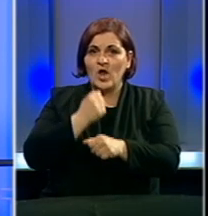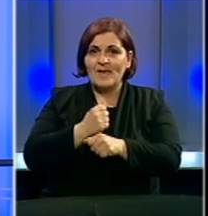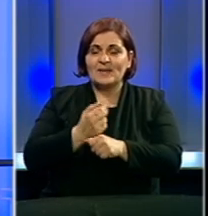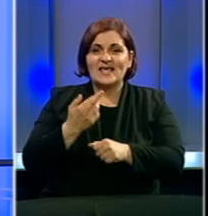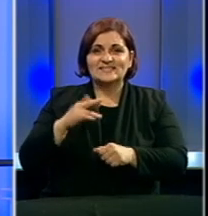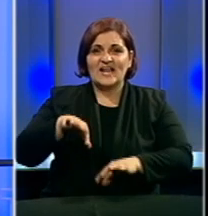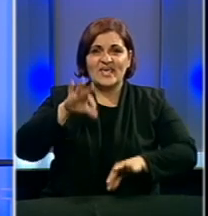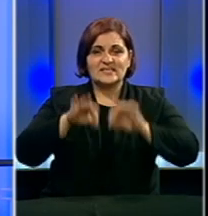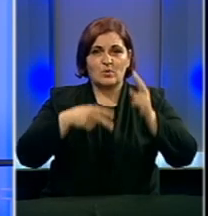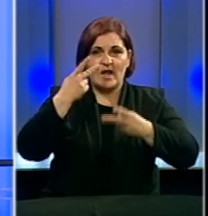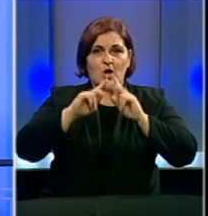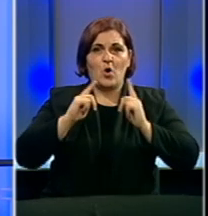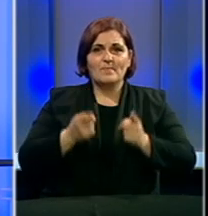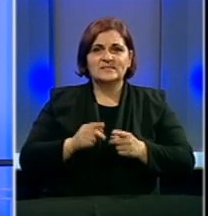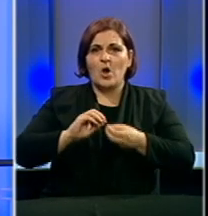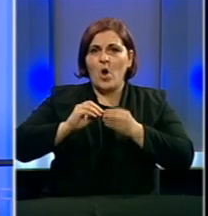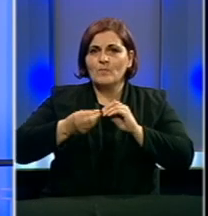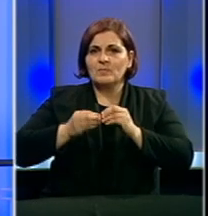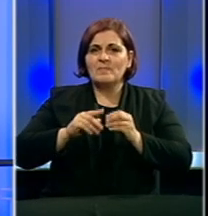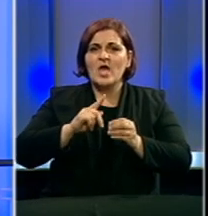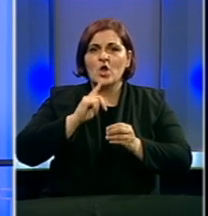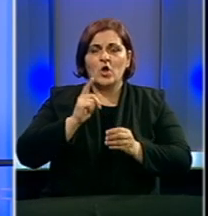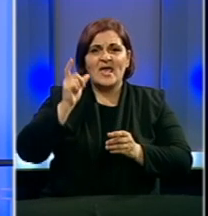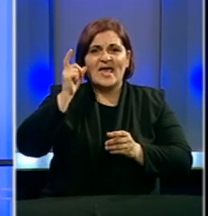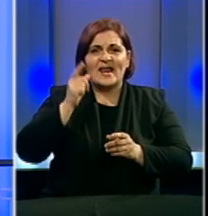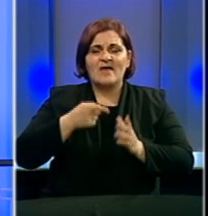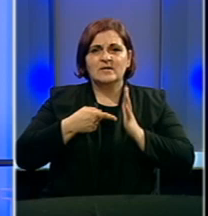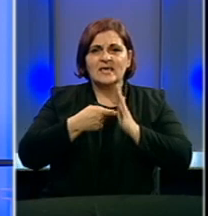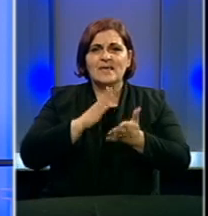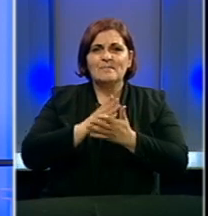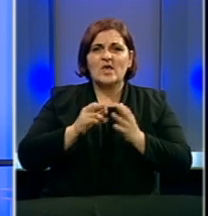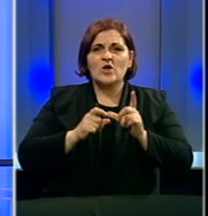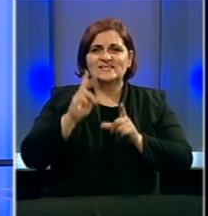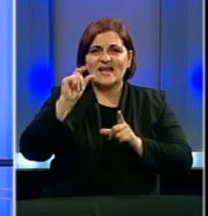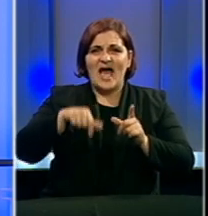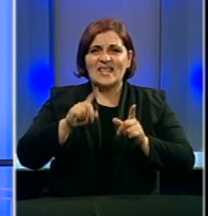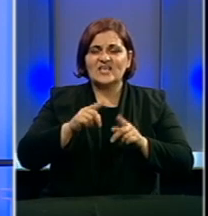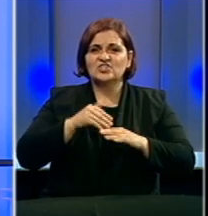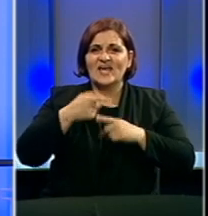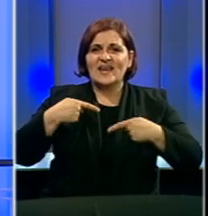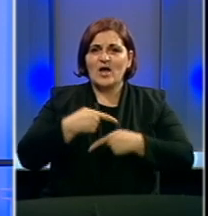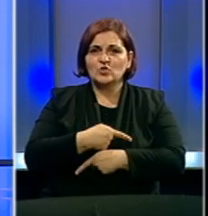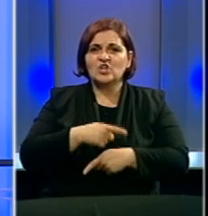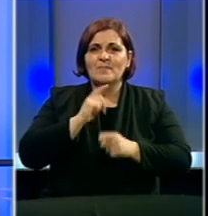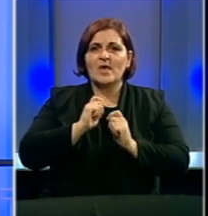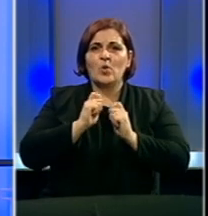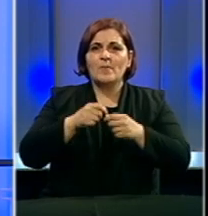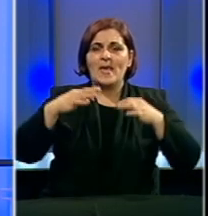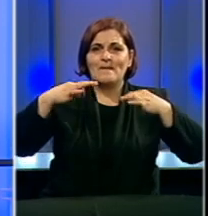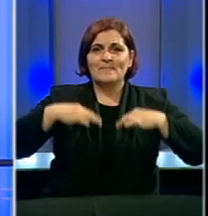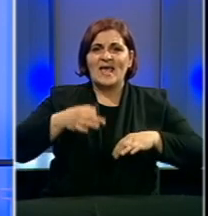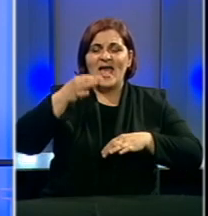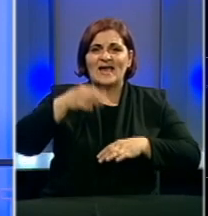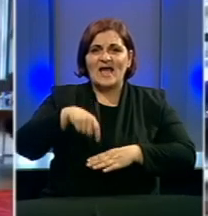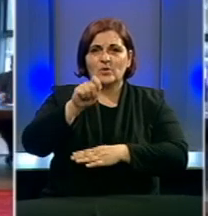sačinila stranačka izborna komisija o aferi u kojoj je glavni akter bio Asim Sarajlić, a nakon žalbe koje je uputio predsjednik